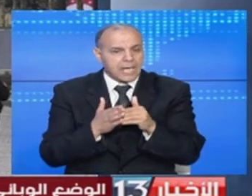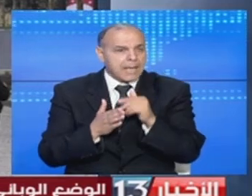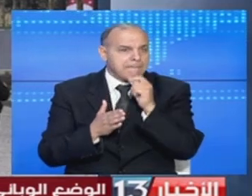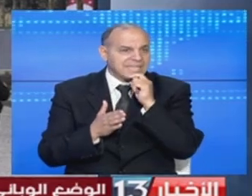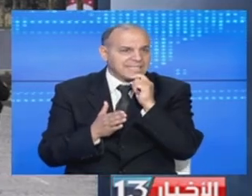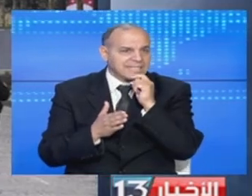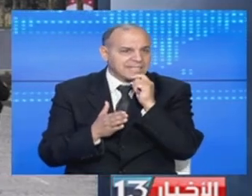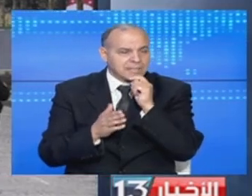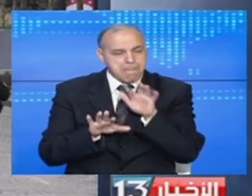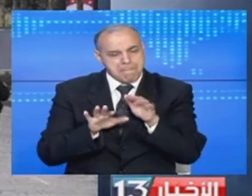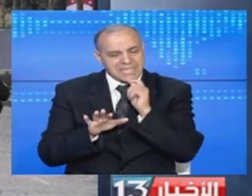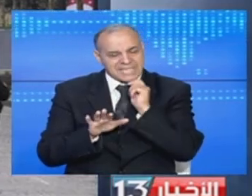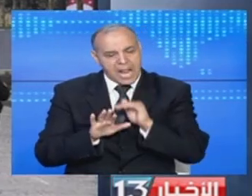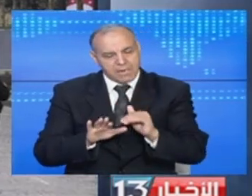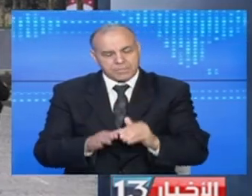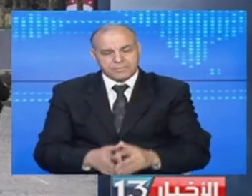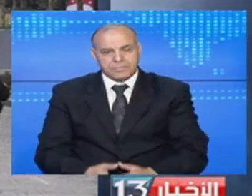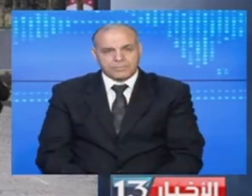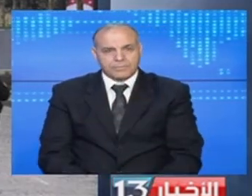لم يتخذ بعد